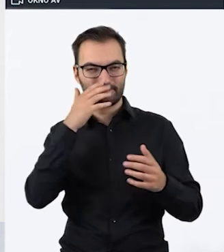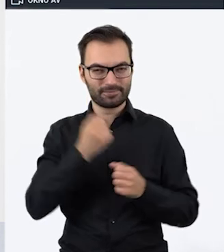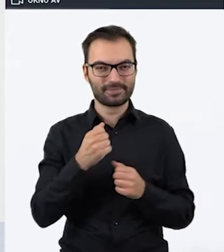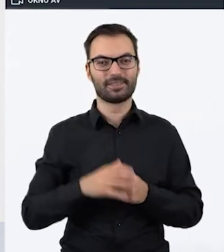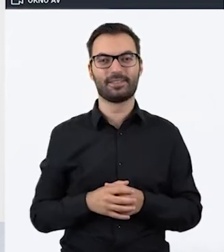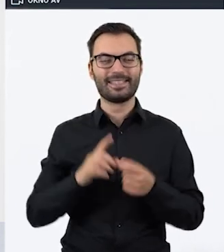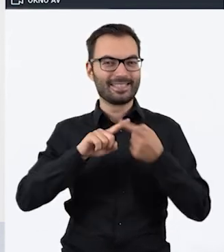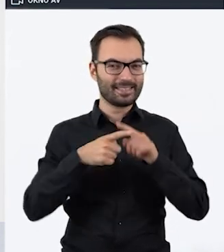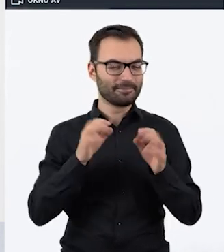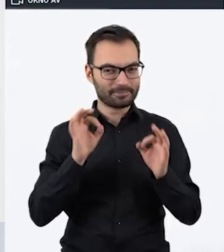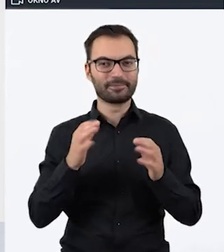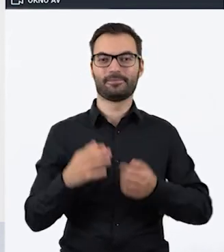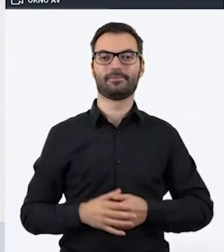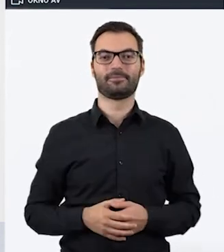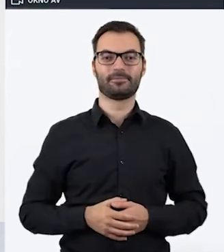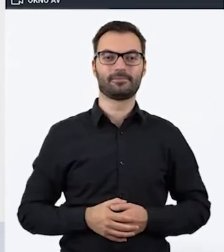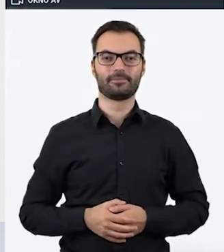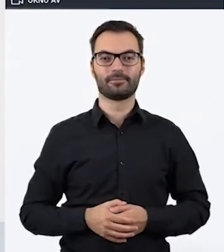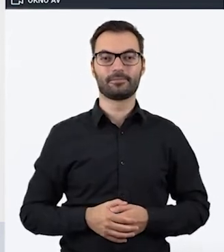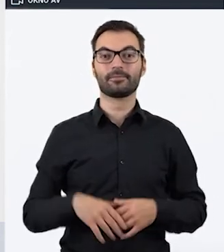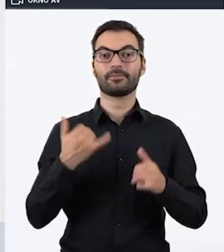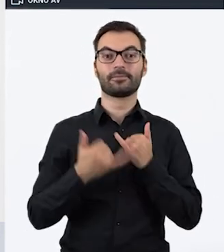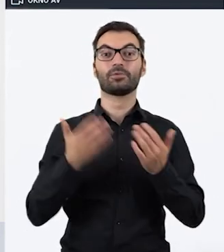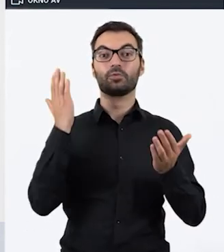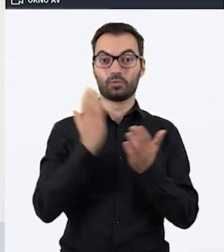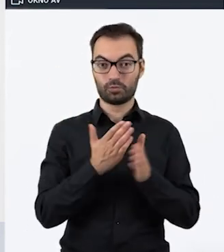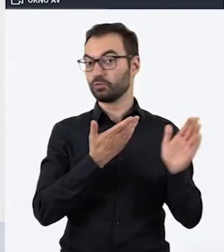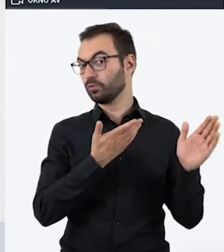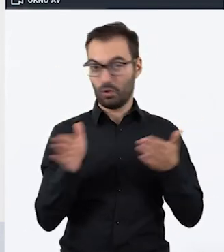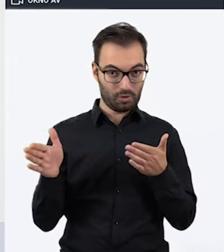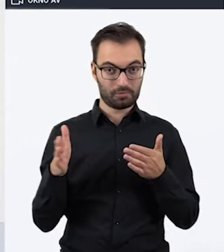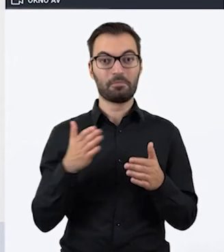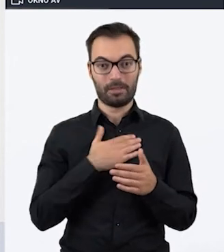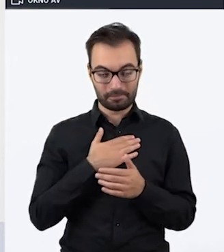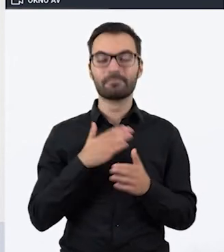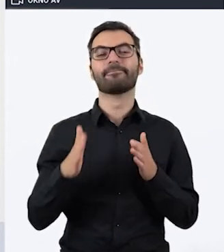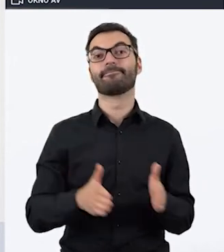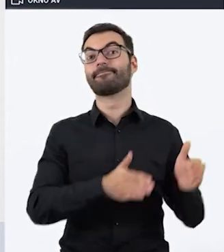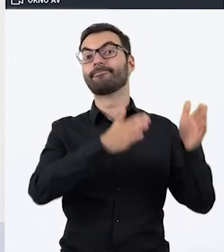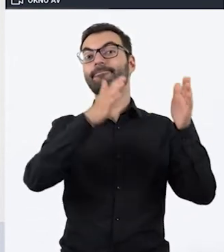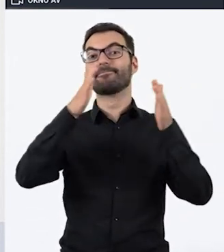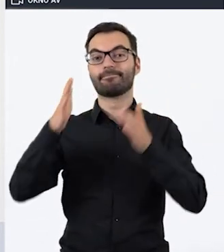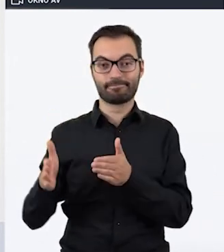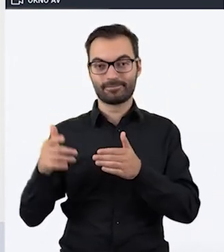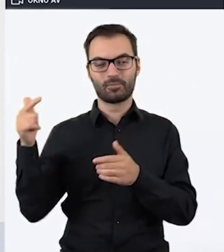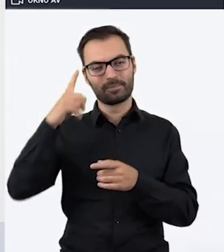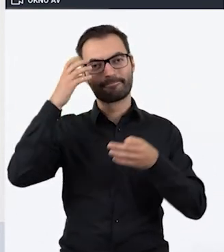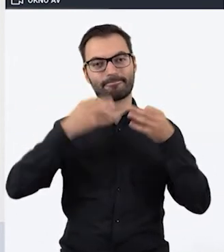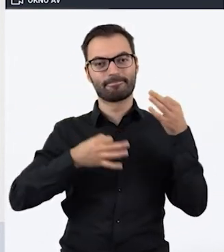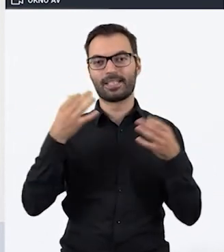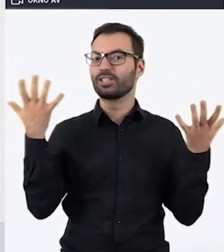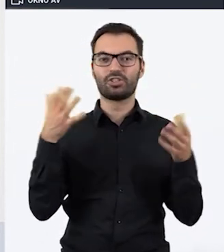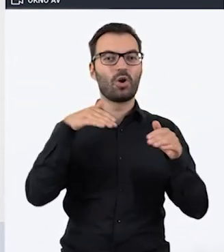ciekawe dla naszych uczestników. Jeżeli już przygotujemy sobie te zagadki, to teraz musimy zastanowić się, gdzie